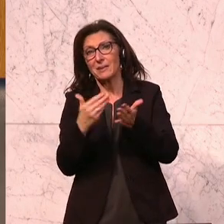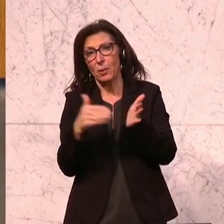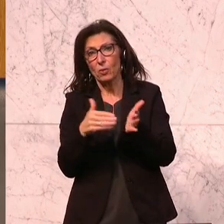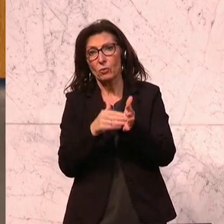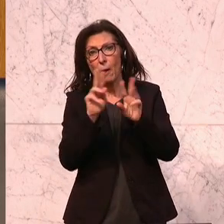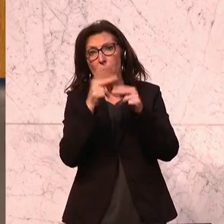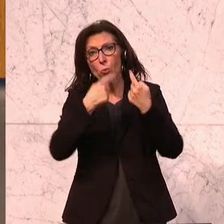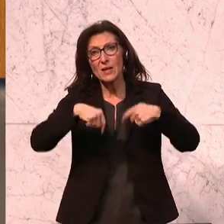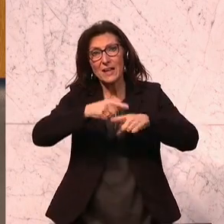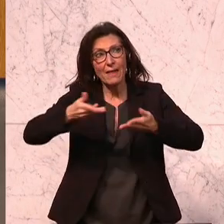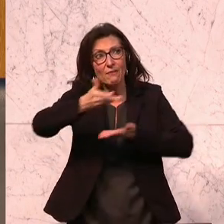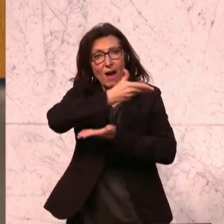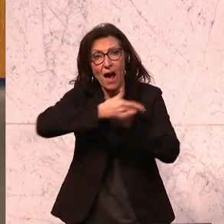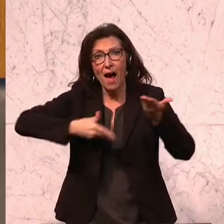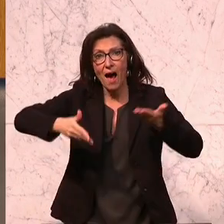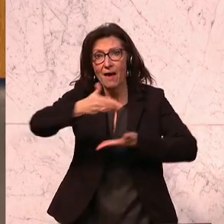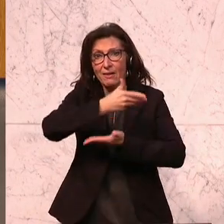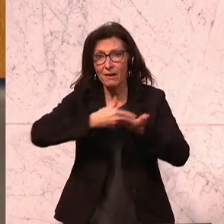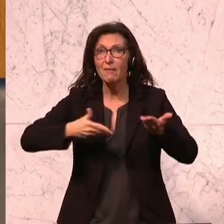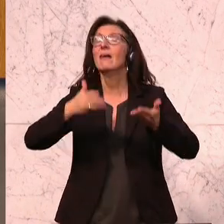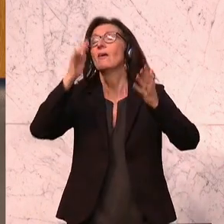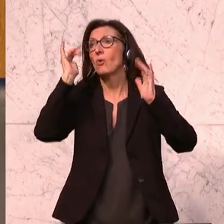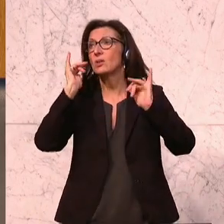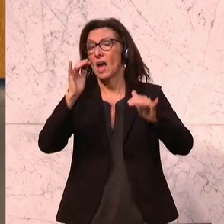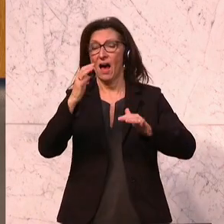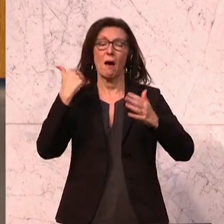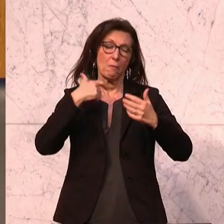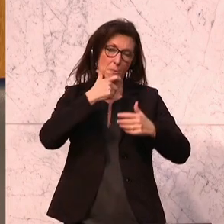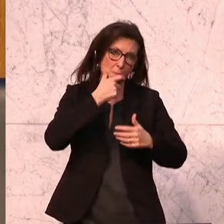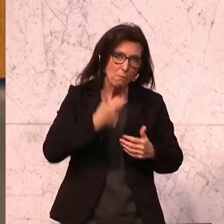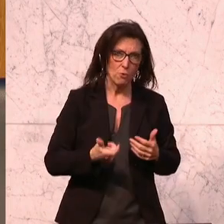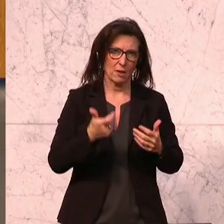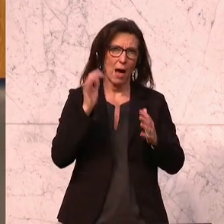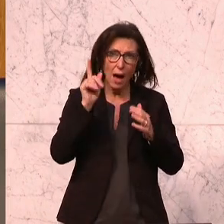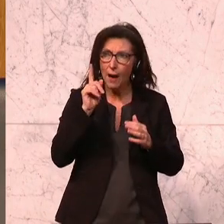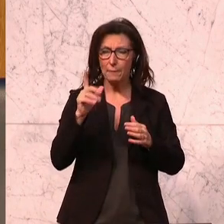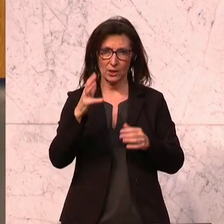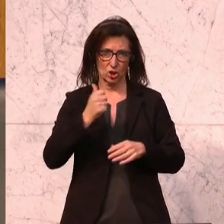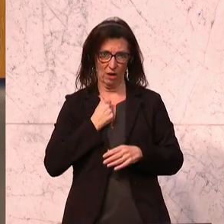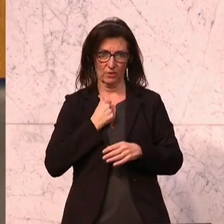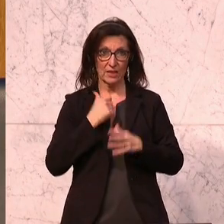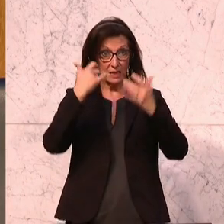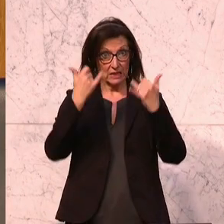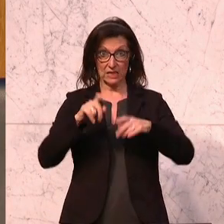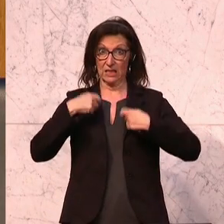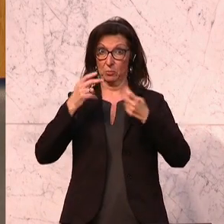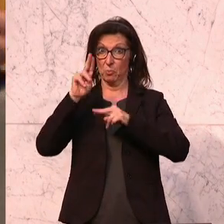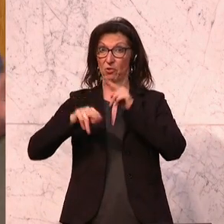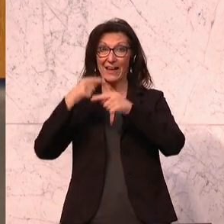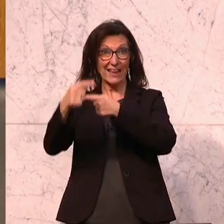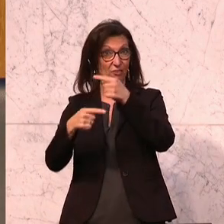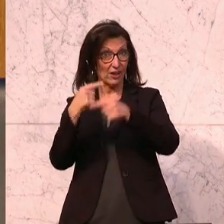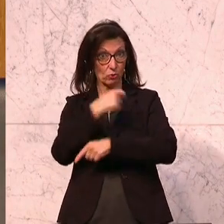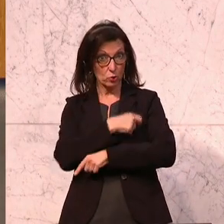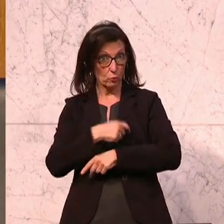war mühsam, das ist gelungen, das wird auch kooperativ abgewickelt in Form einer Pflegeentwicklungskommission, die, ja, das ist